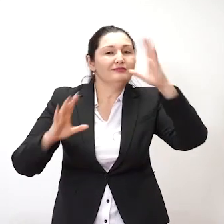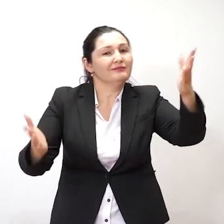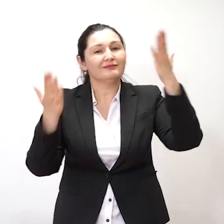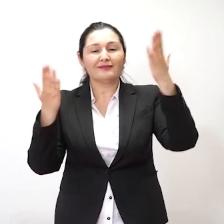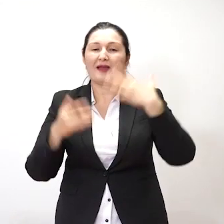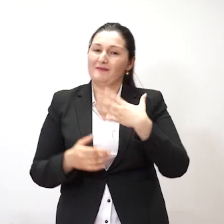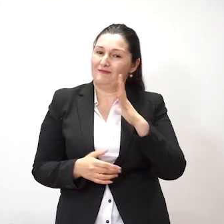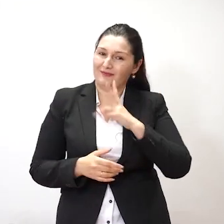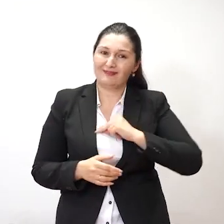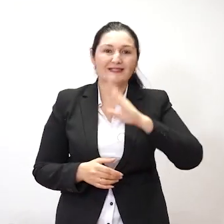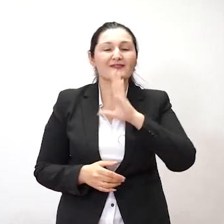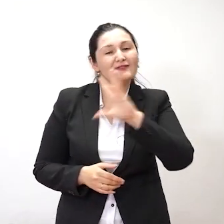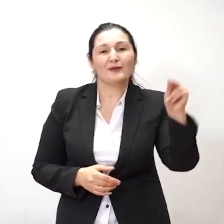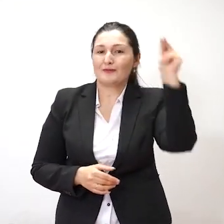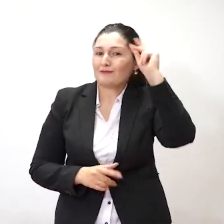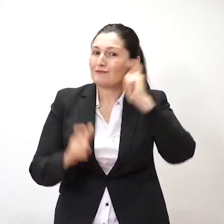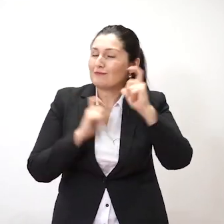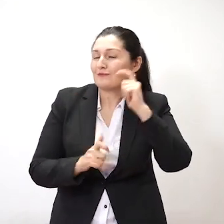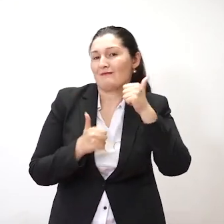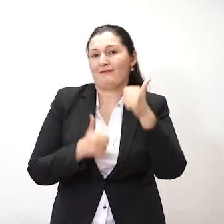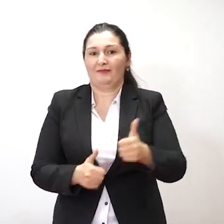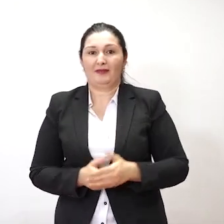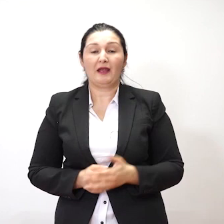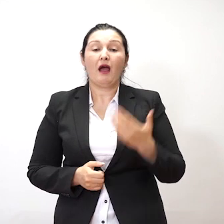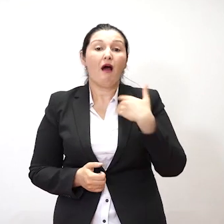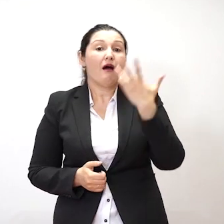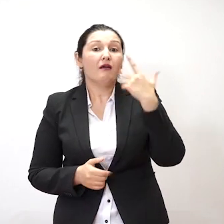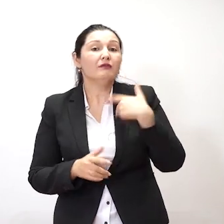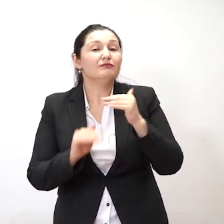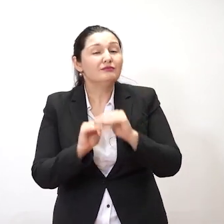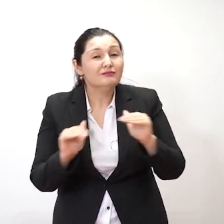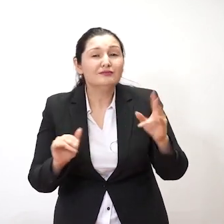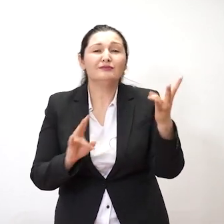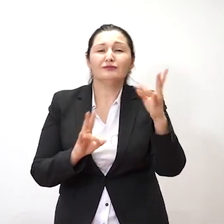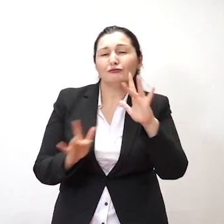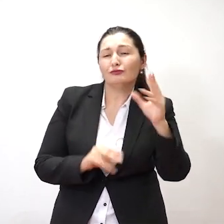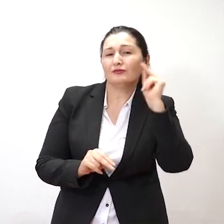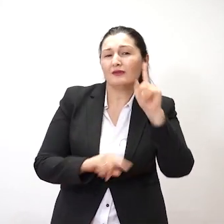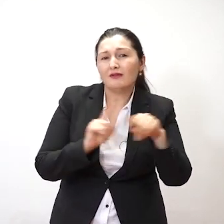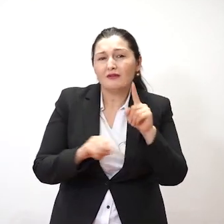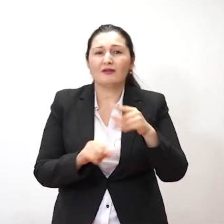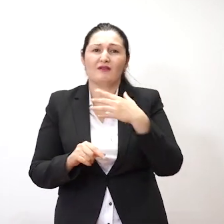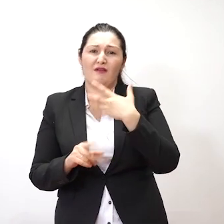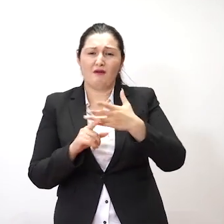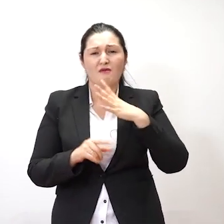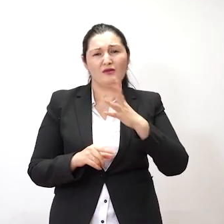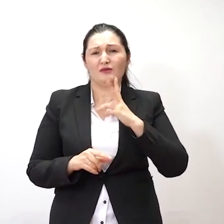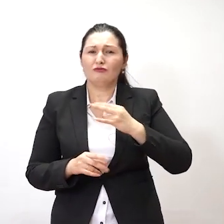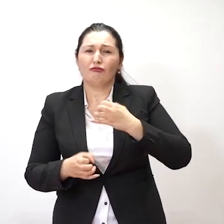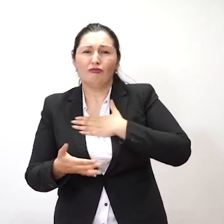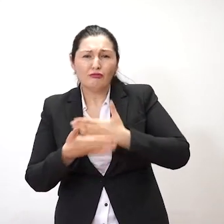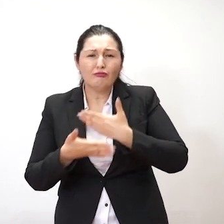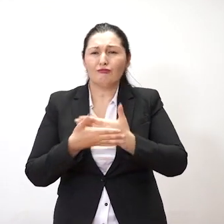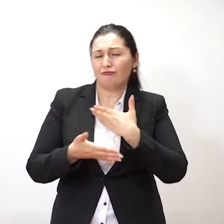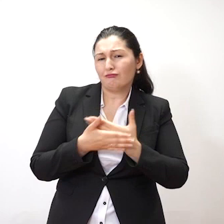ایلم اولی دارند وقتی که میرفتم در هر این درس و مکتب نگلیسی رو روانه میکردم سوال جاوب میکردم نیستون دخترون بود بسیار فاول و روستیگا